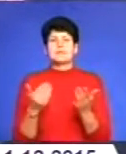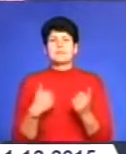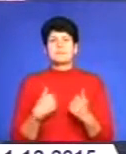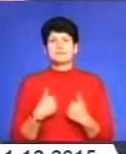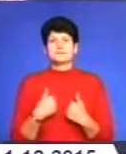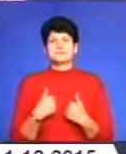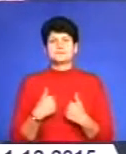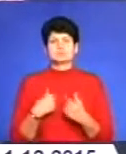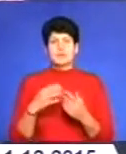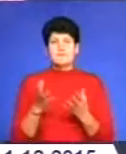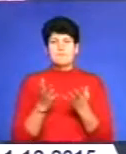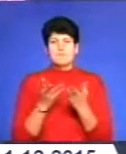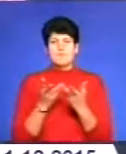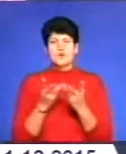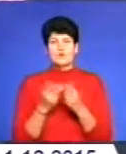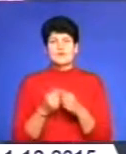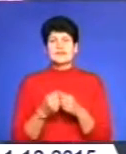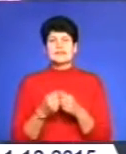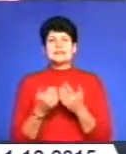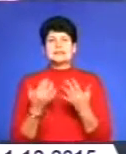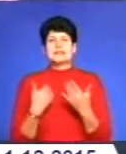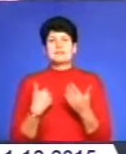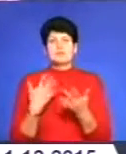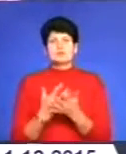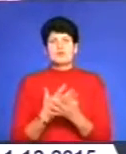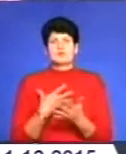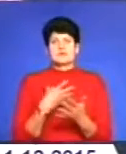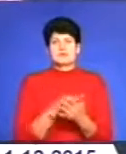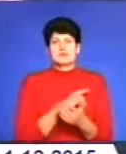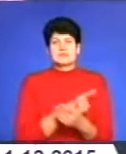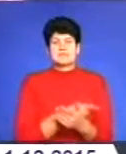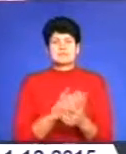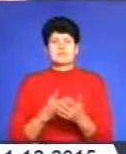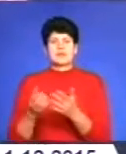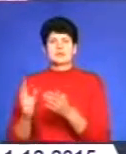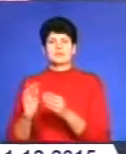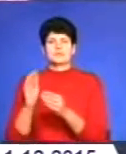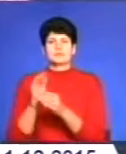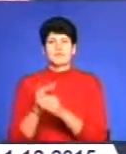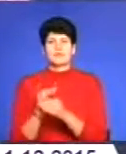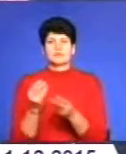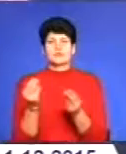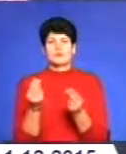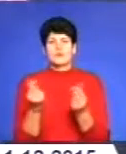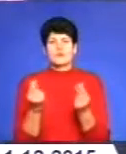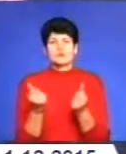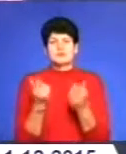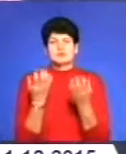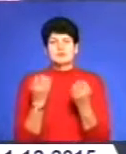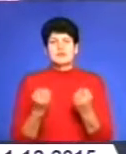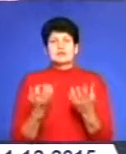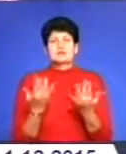врахували, тобто це скільки ми заробимо власними силами, скільки ми отримуємо додаткових доходів, скільки ми